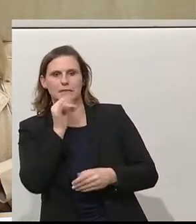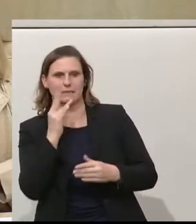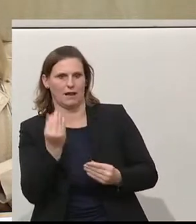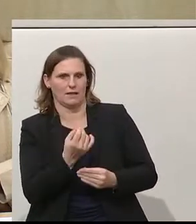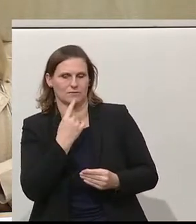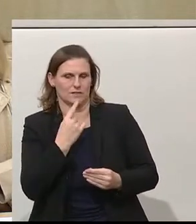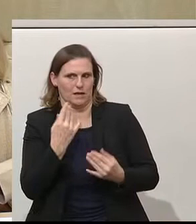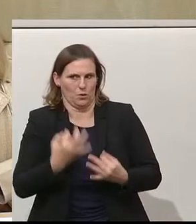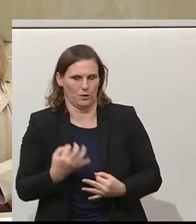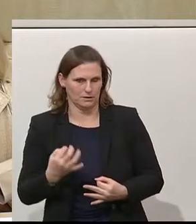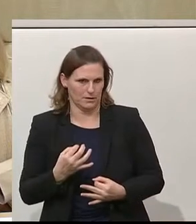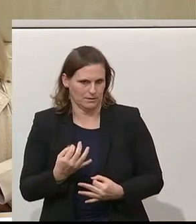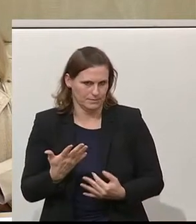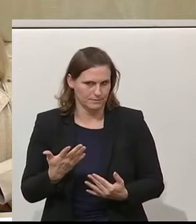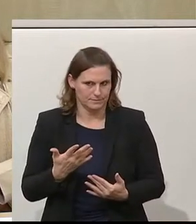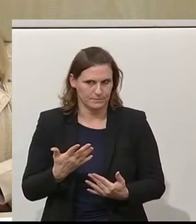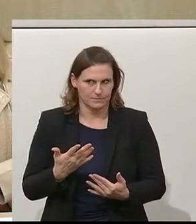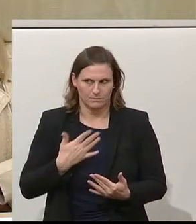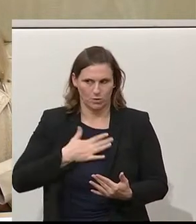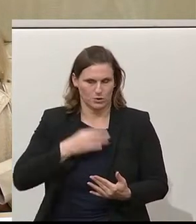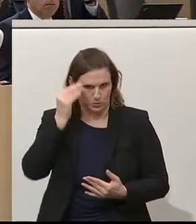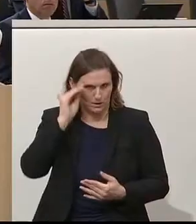was Sie heute hier gesagt haben, meine sehr geehrten Damen und Herren.